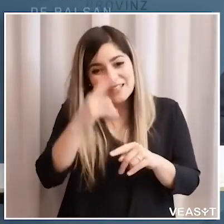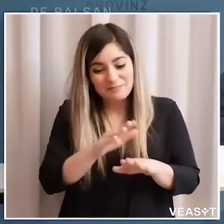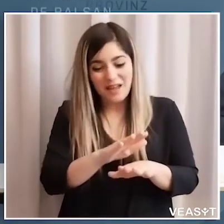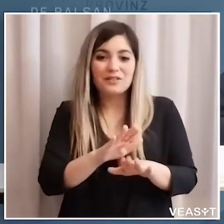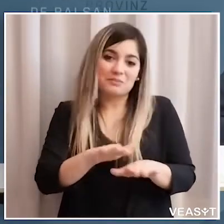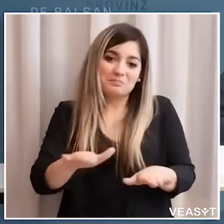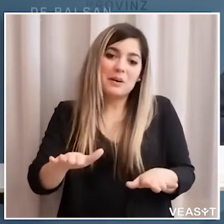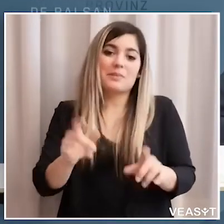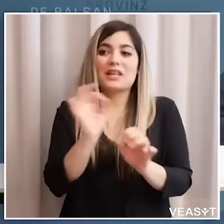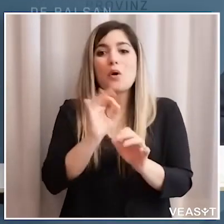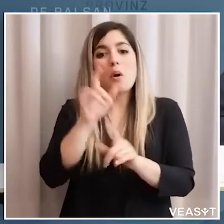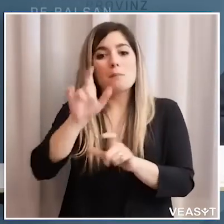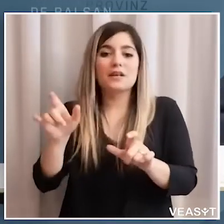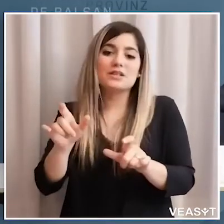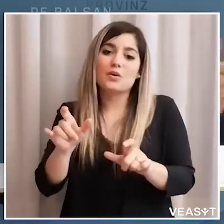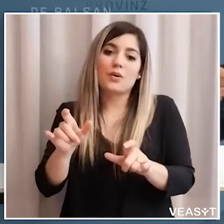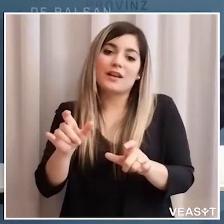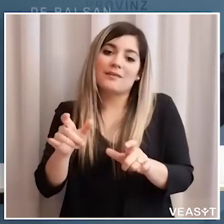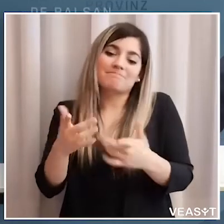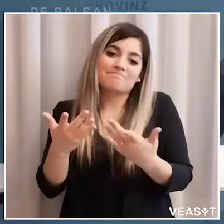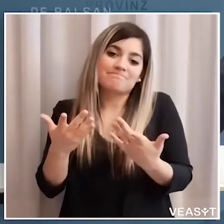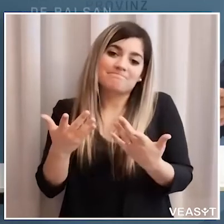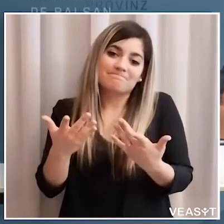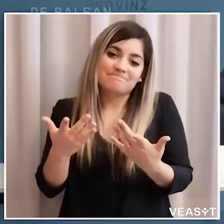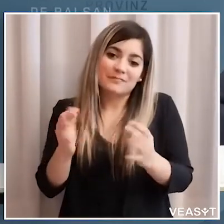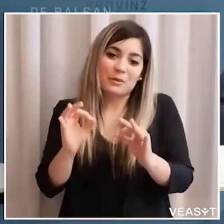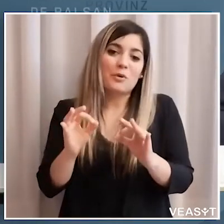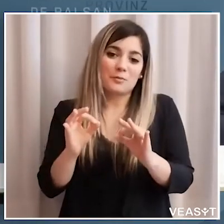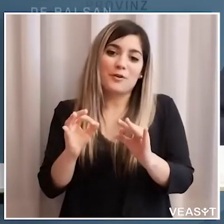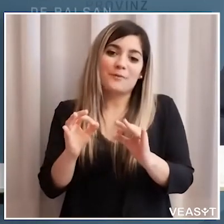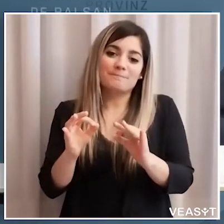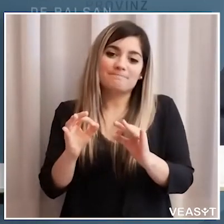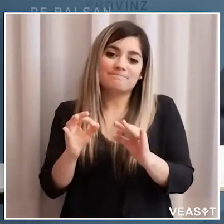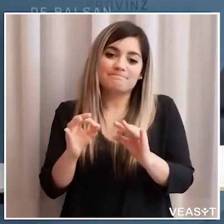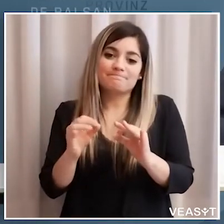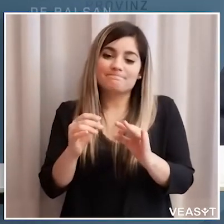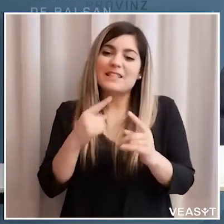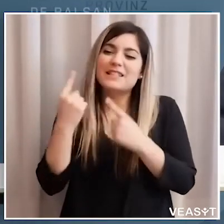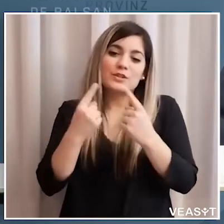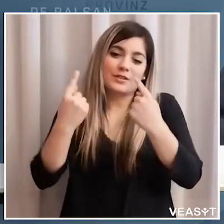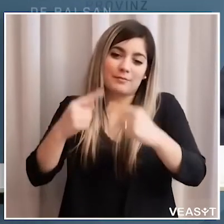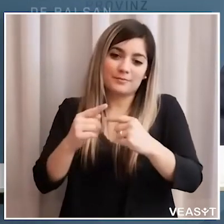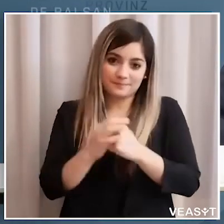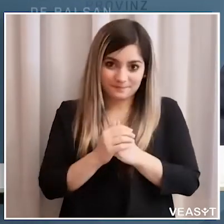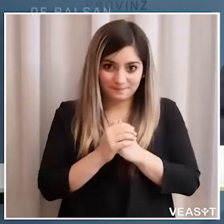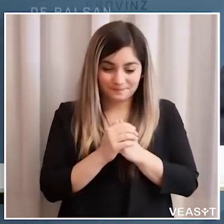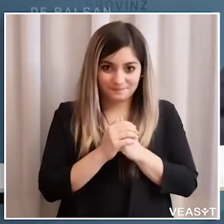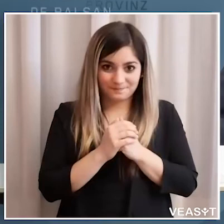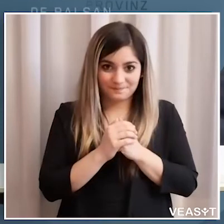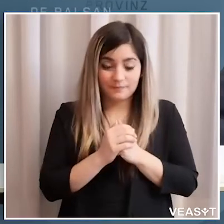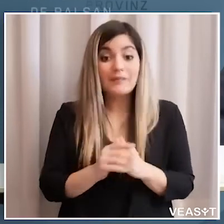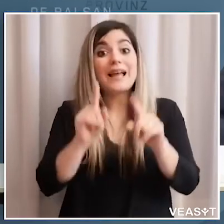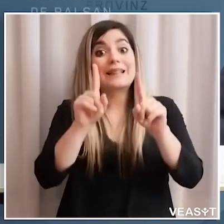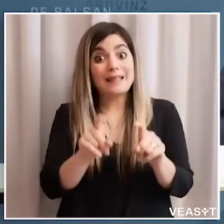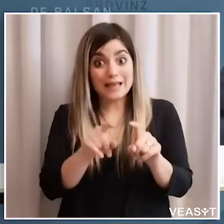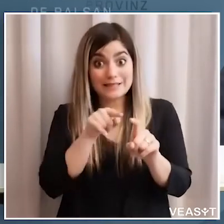rispettare le distanze nei confronti di persone non accompagnatrici di questa persona in questo status per quanto riguarda i